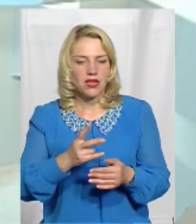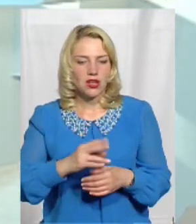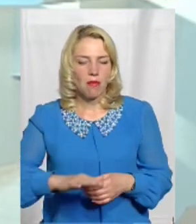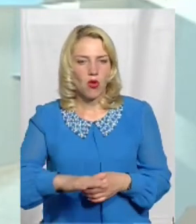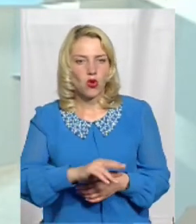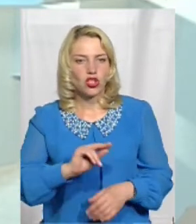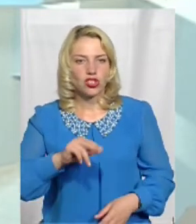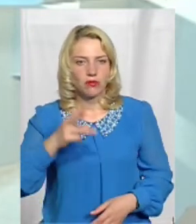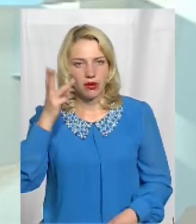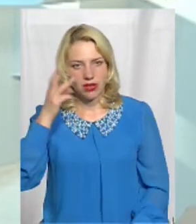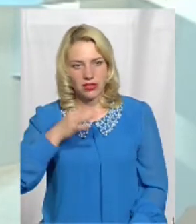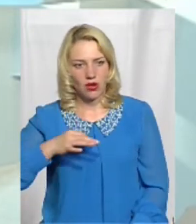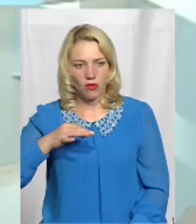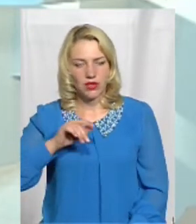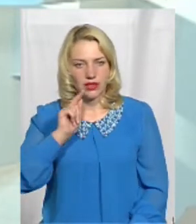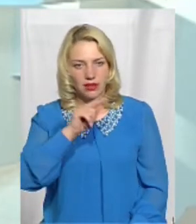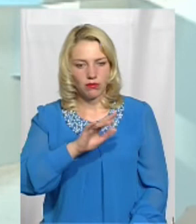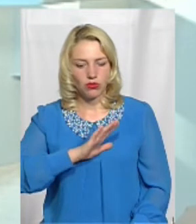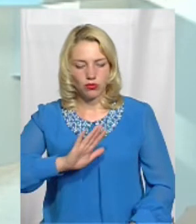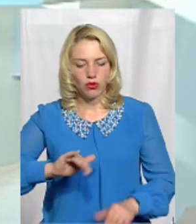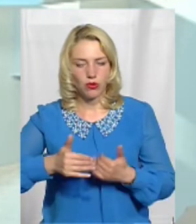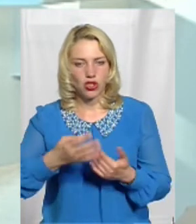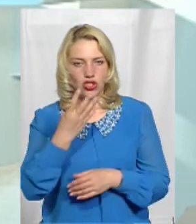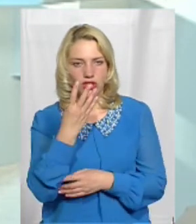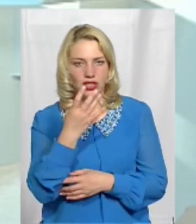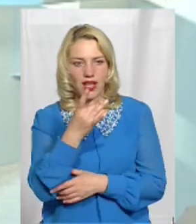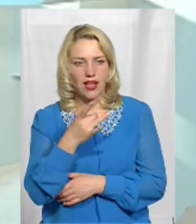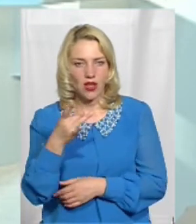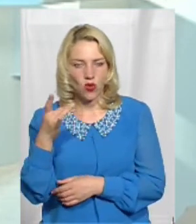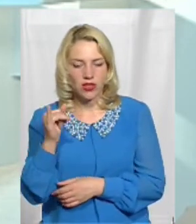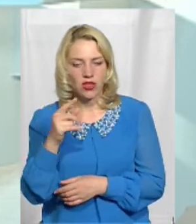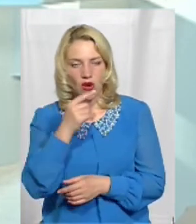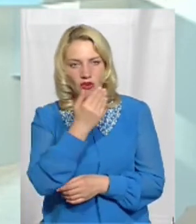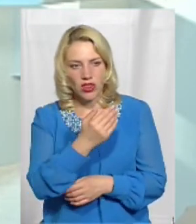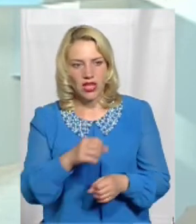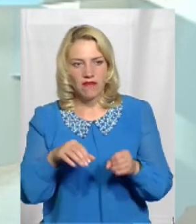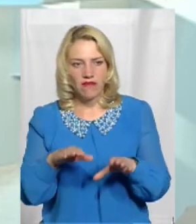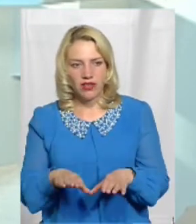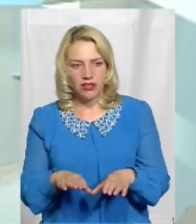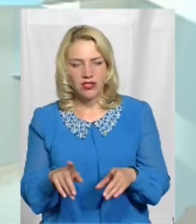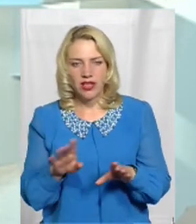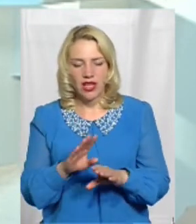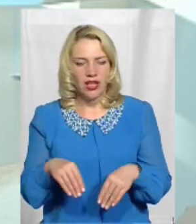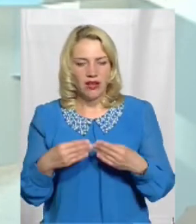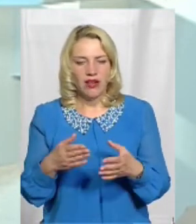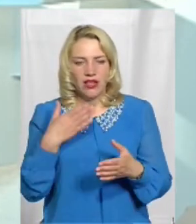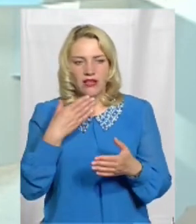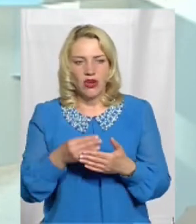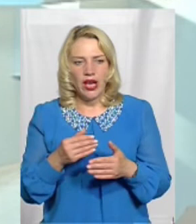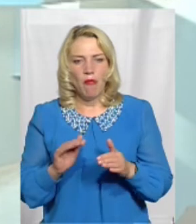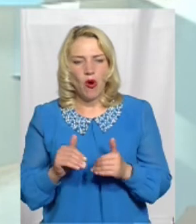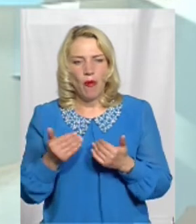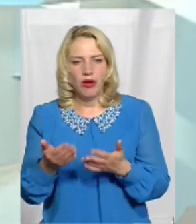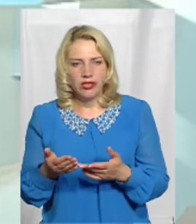площою, як Хмельницька область Але там пропонувалось 4 райони Але вони вирішили не надавати свої пропозиції На Міністерство